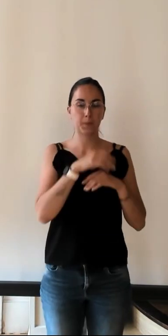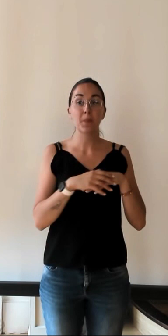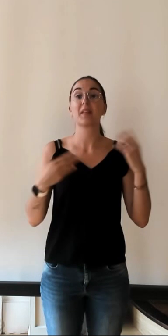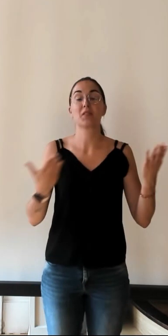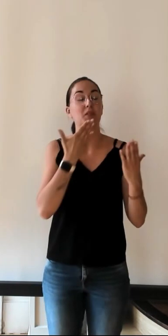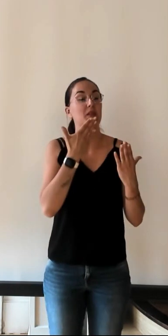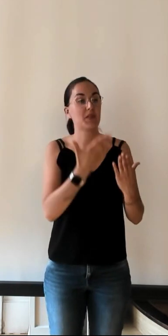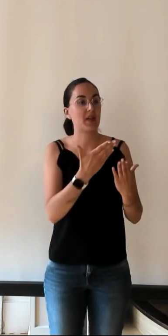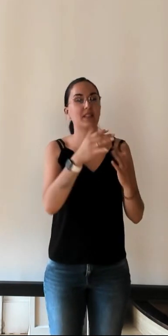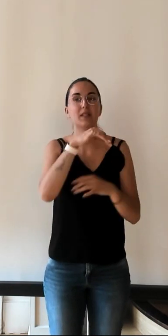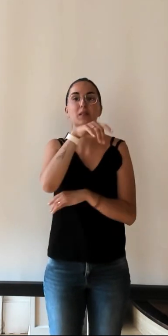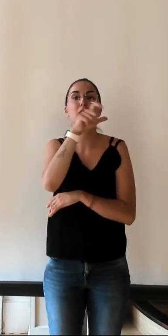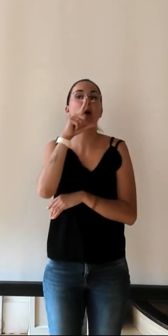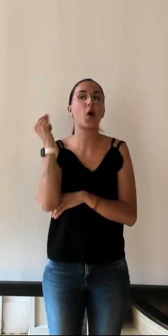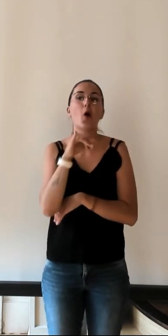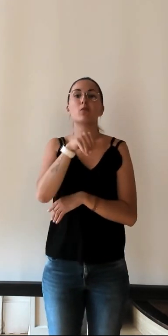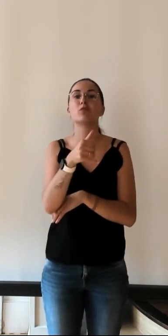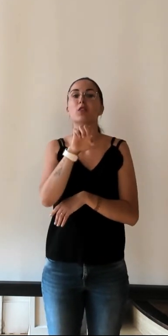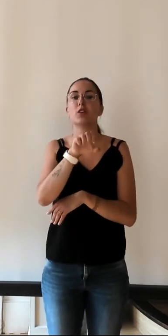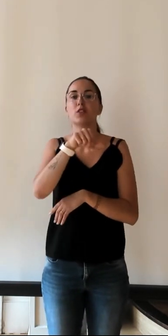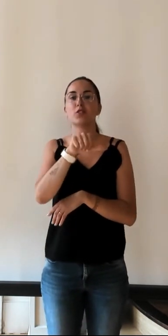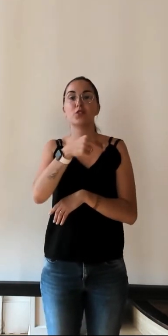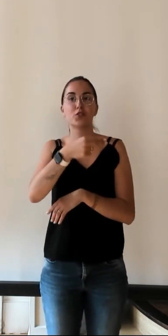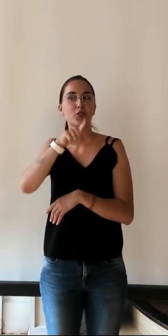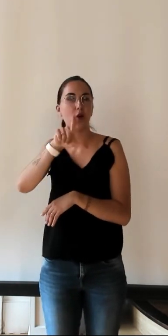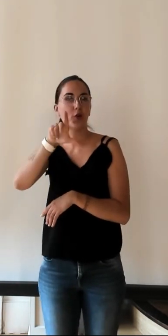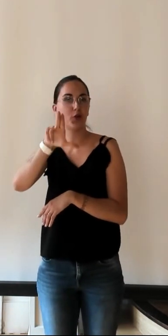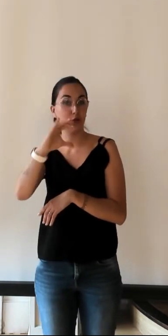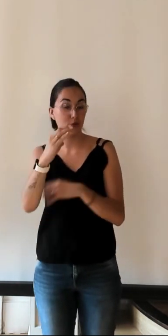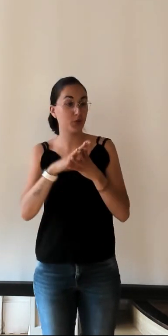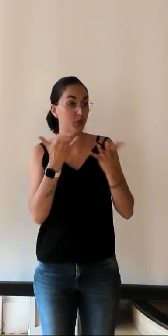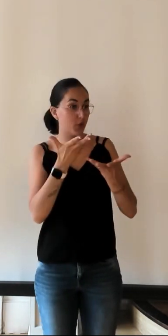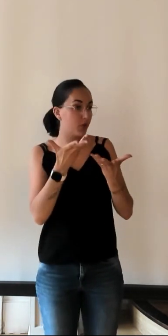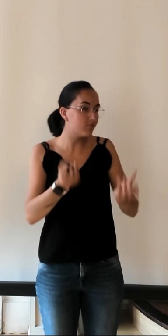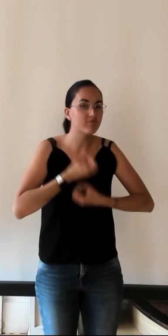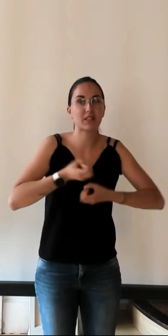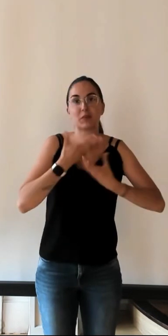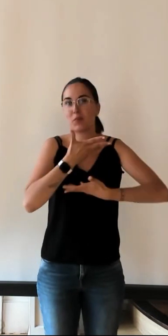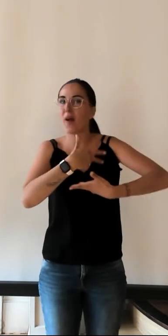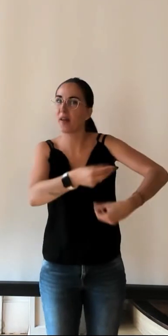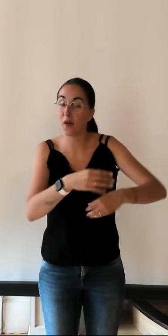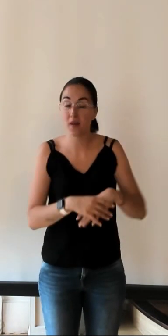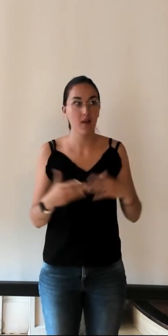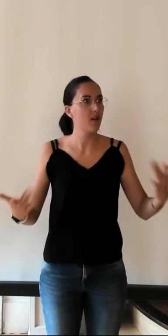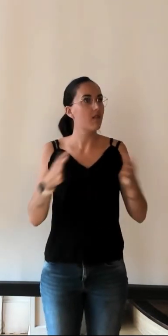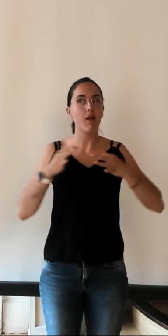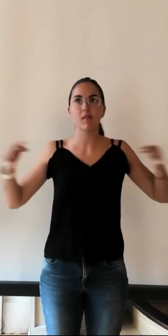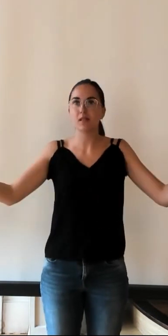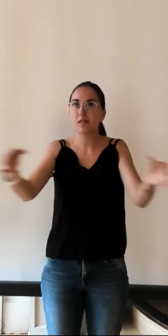Merci, Jean-Luc, pour ces mots d'accueil. C'est vrai que c'est toujours impressionnant aussi d'être dans cette salle